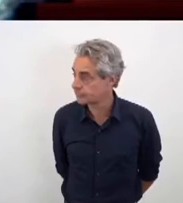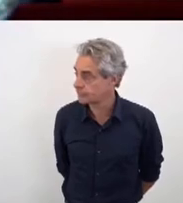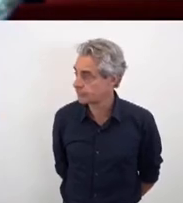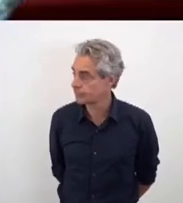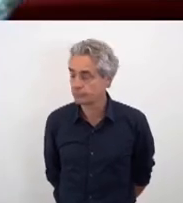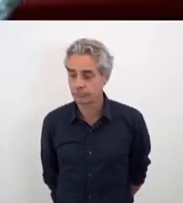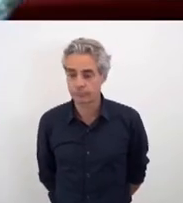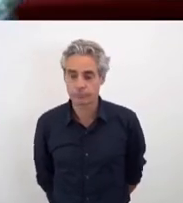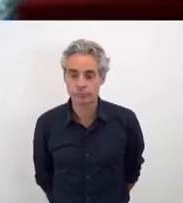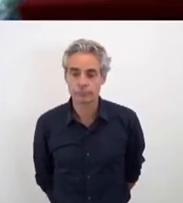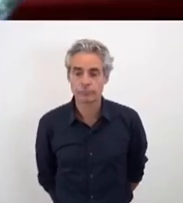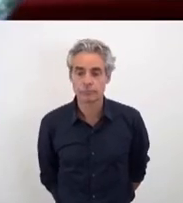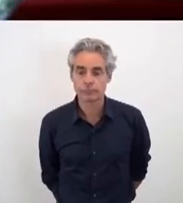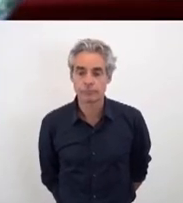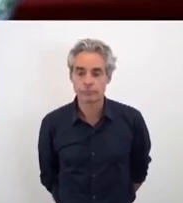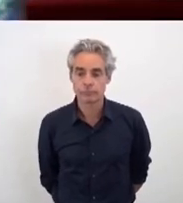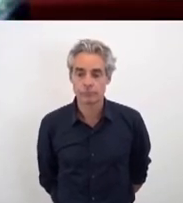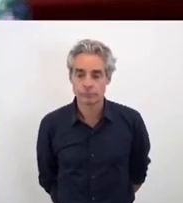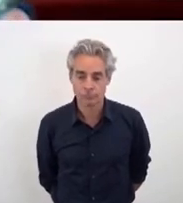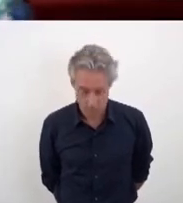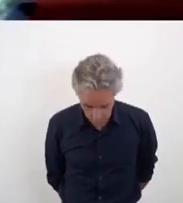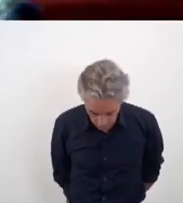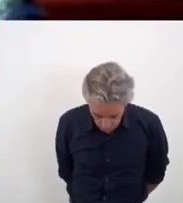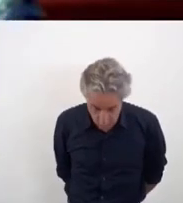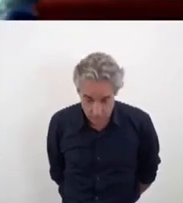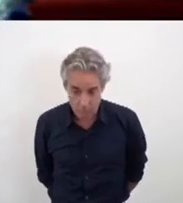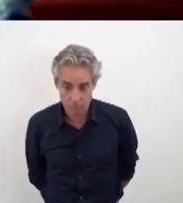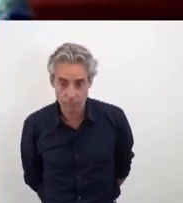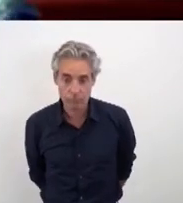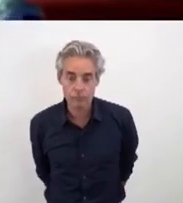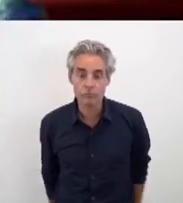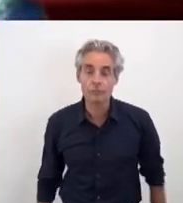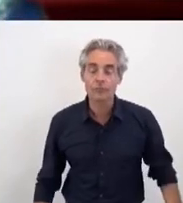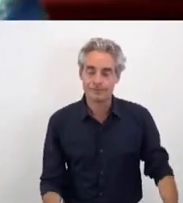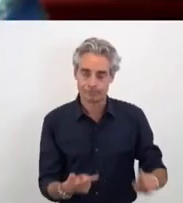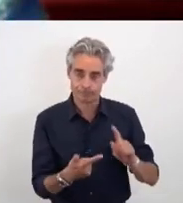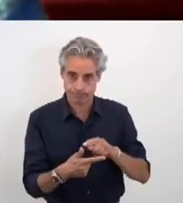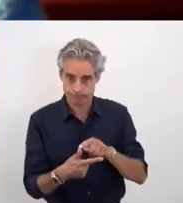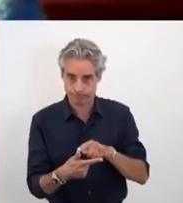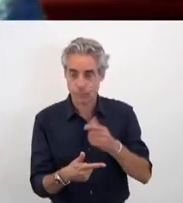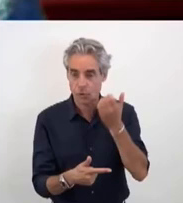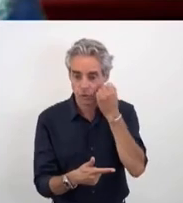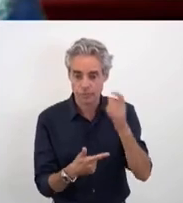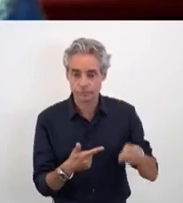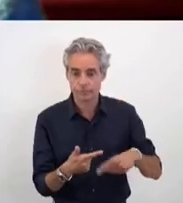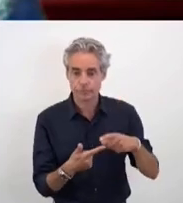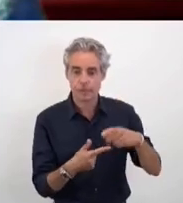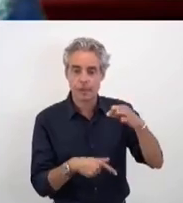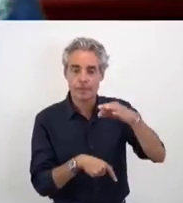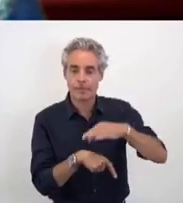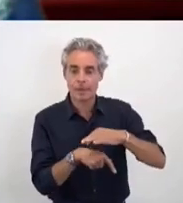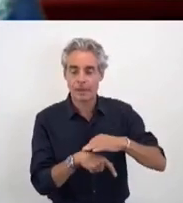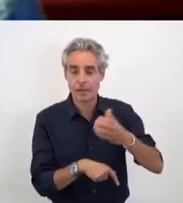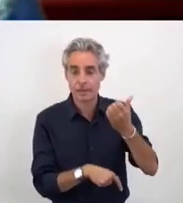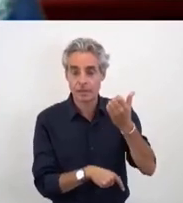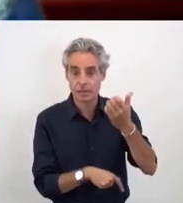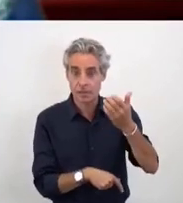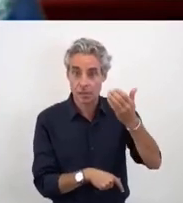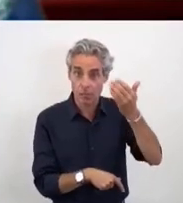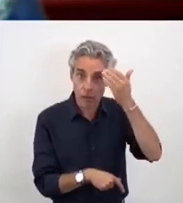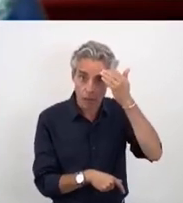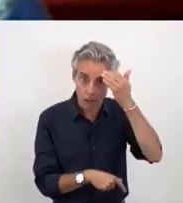Deuxième sujet qui me semble être très important, la maladie mentale et notamment encore pour la jeunesse.